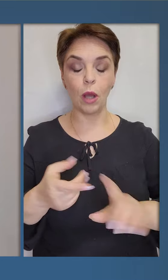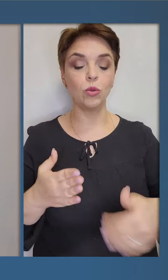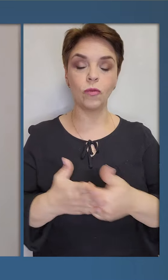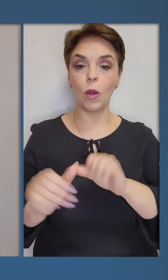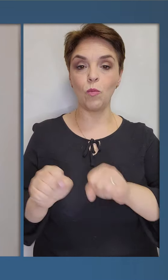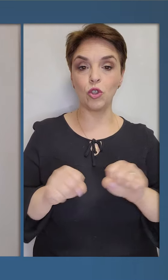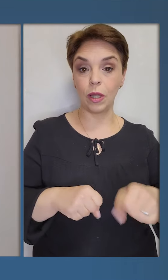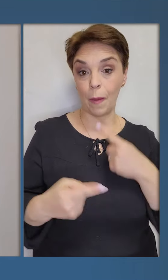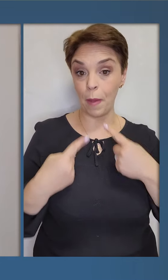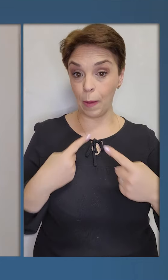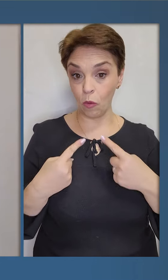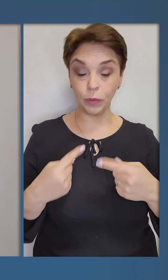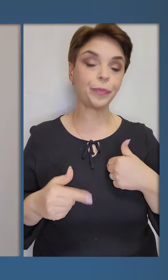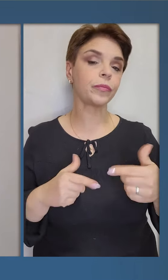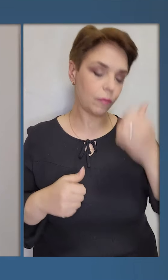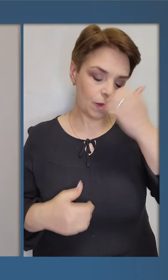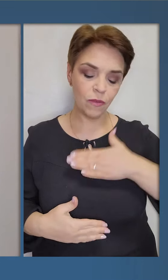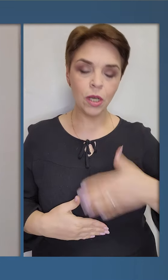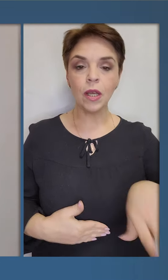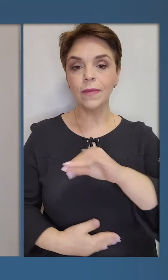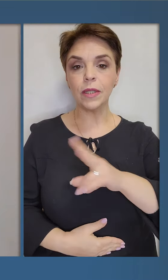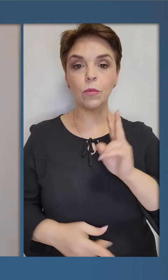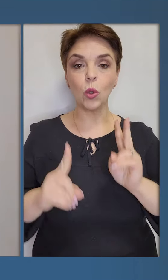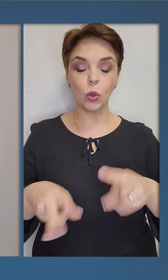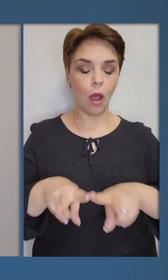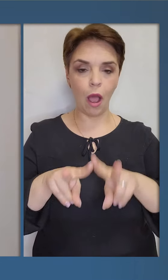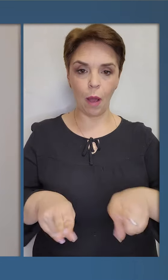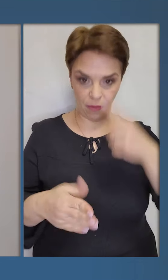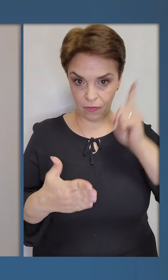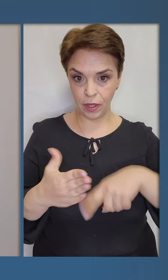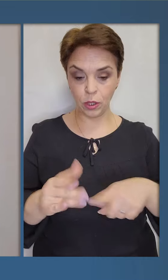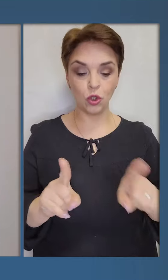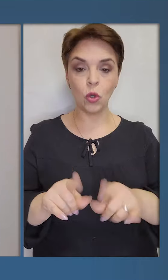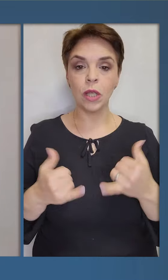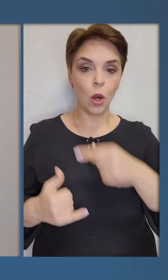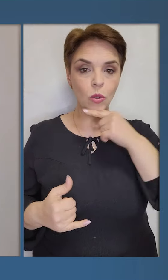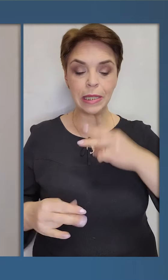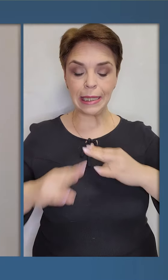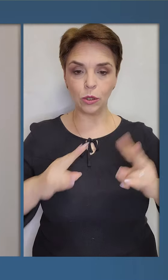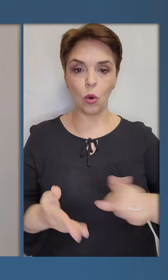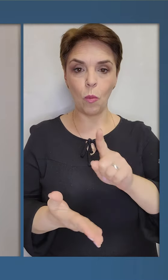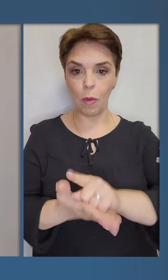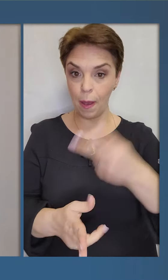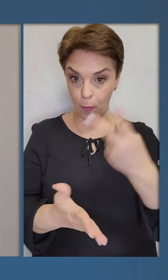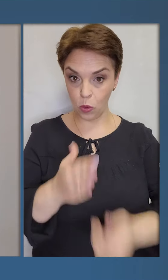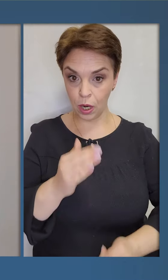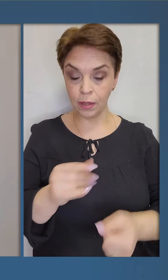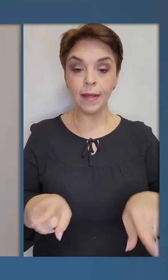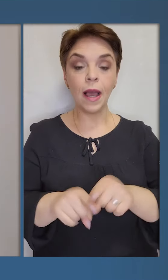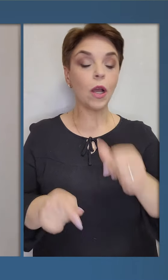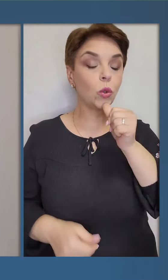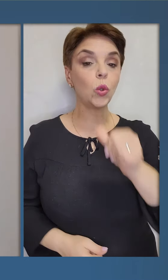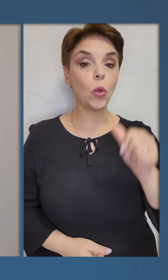комунікацію. Нові важливі перемовини. Я вдячний усім, хто так само вірить зараз, що російський держава має